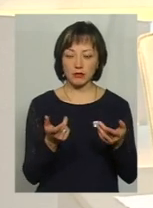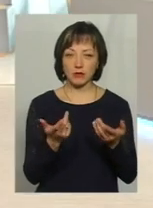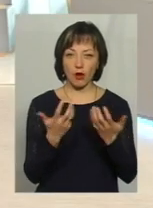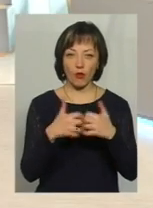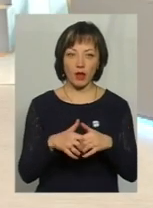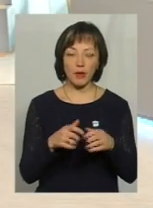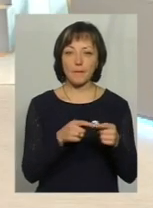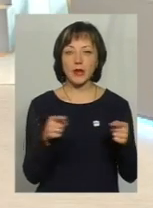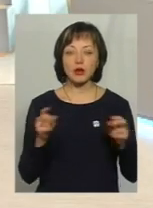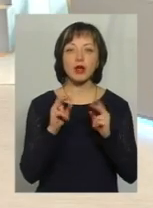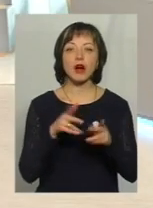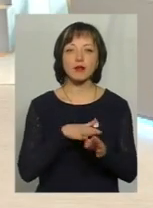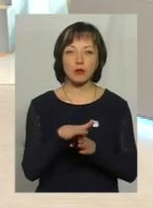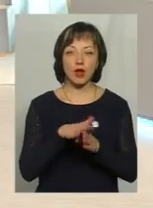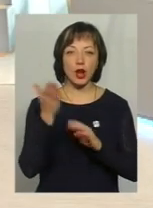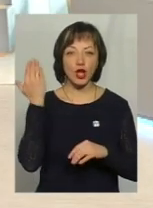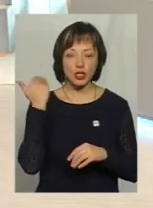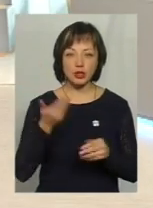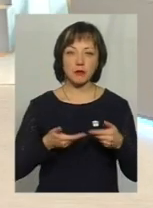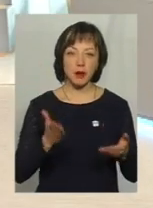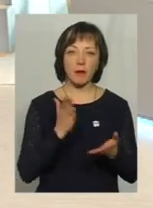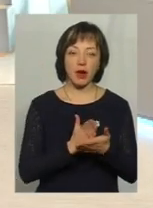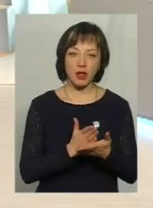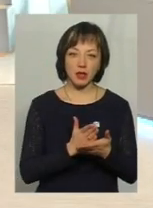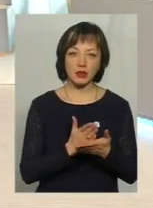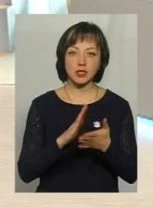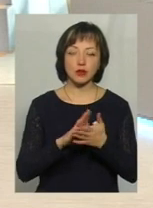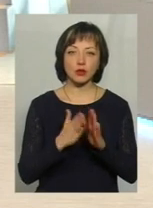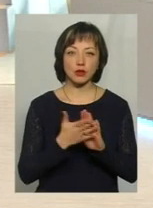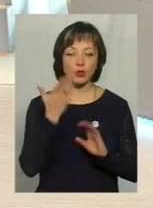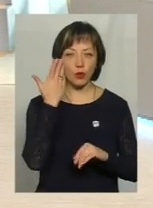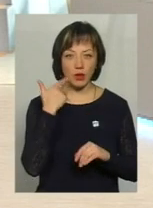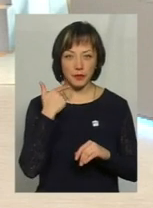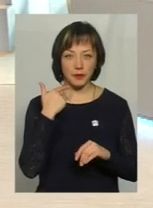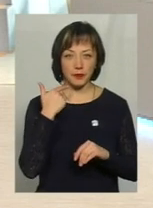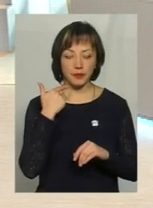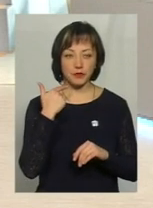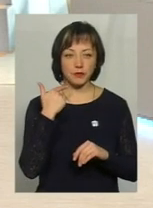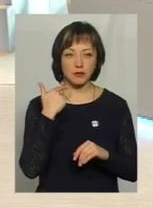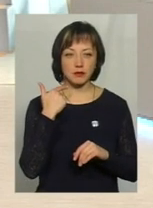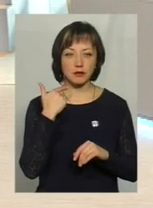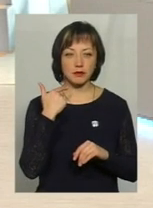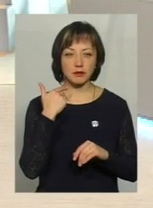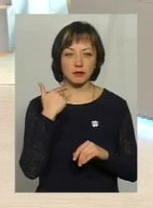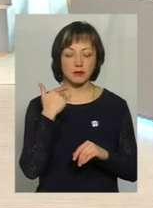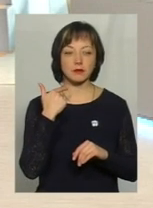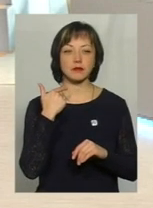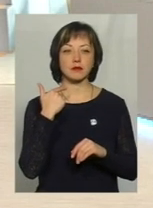Який період, як це відбувалося? Тобто раніше ми мали ситуацію, коли брався